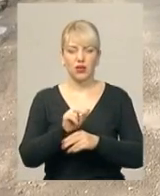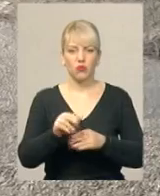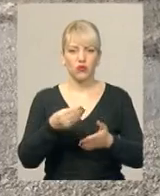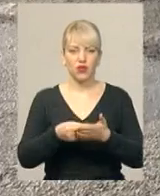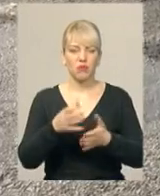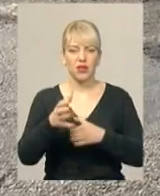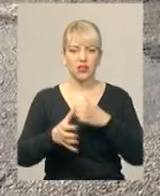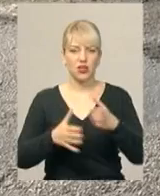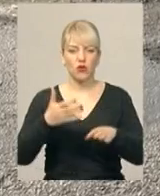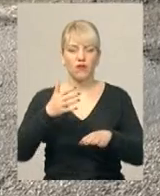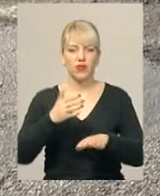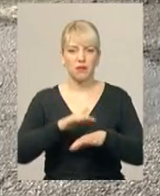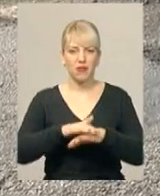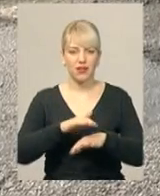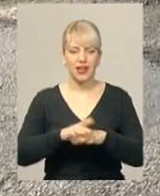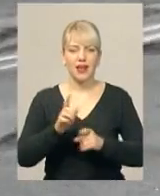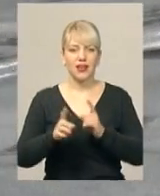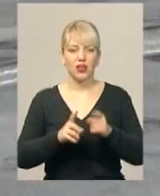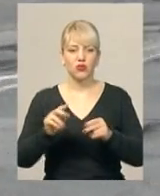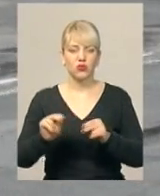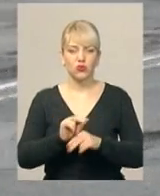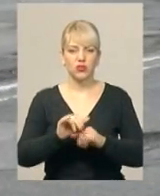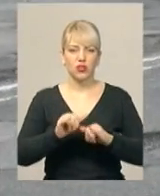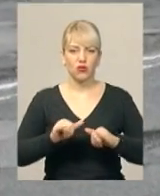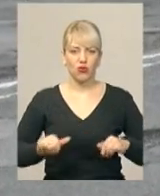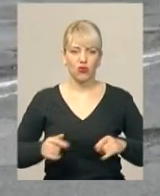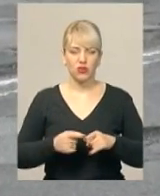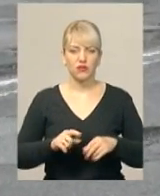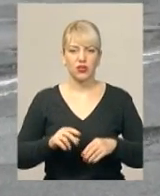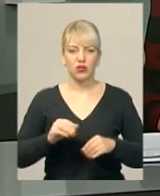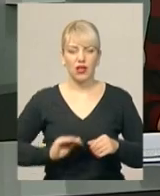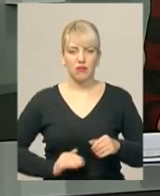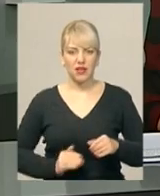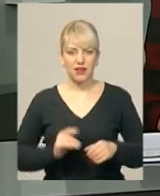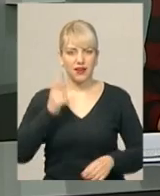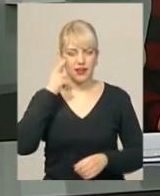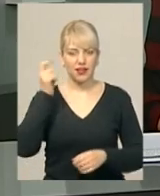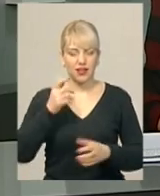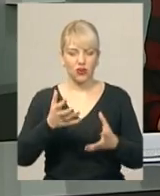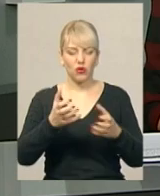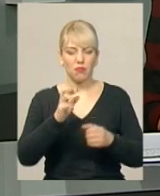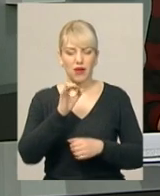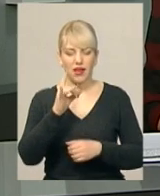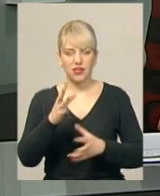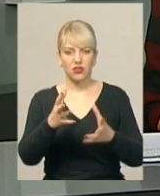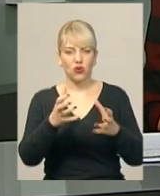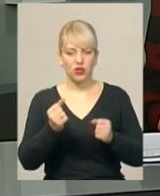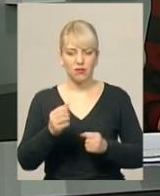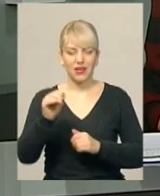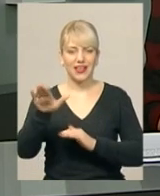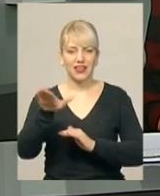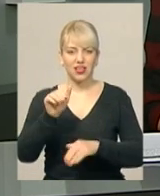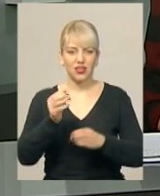банк реконструкції та розвитку. За словами Петра Гнедюка, підрядник з Китаю у березні отримав кредитні кошти та на початку квітня має